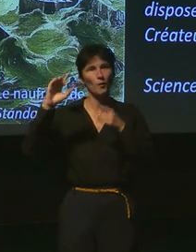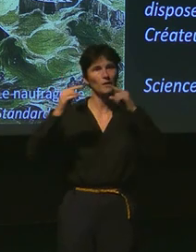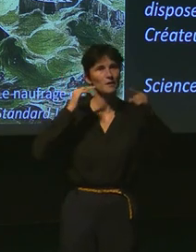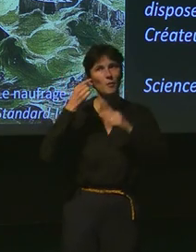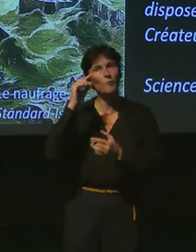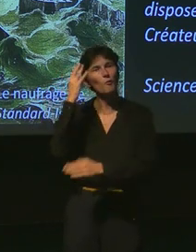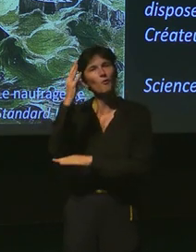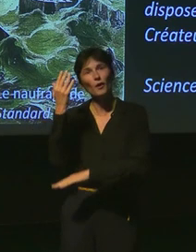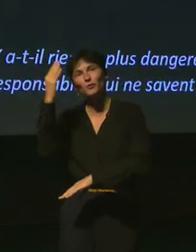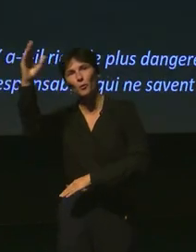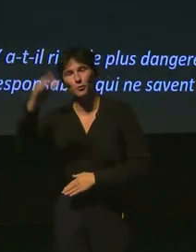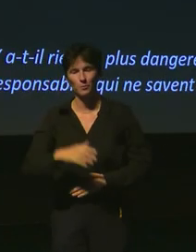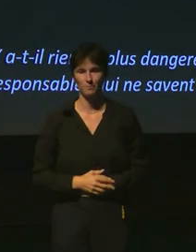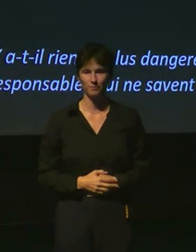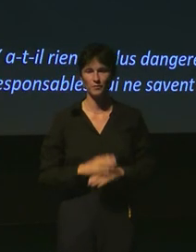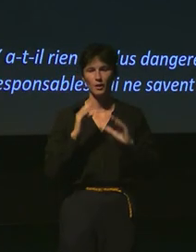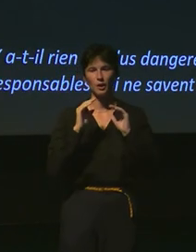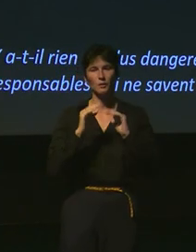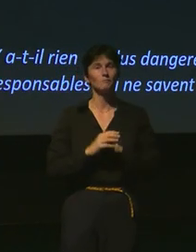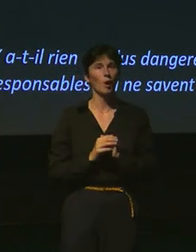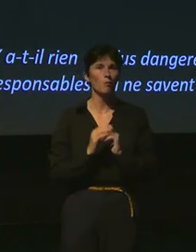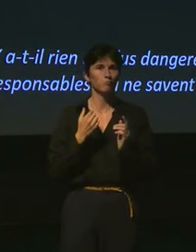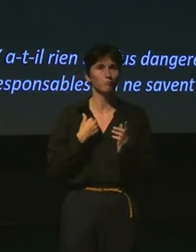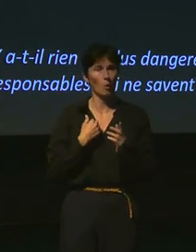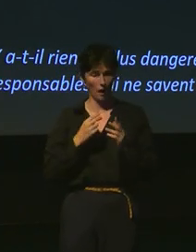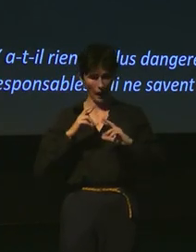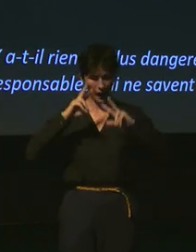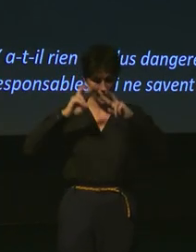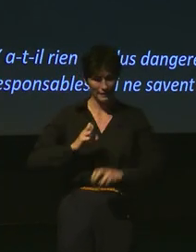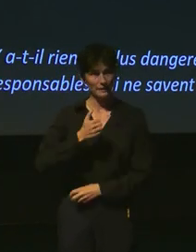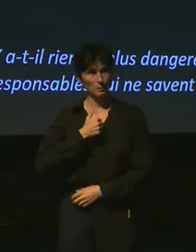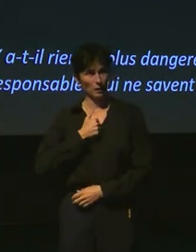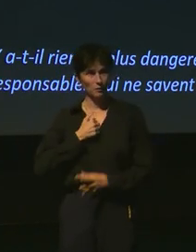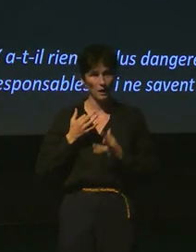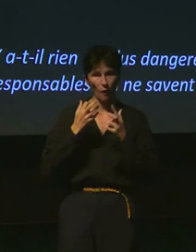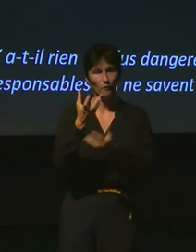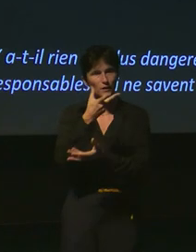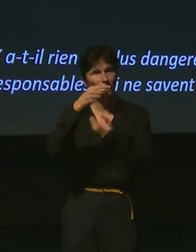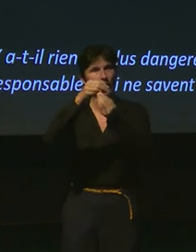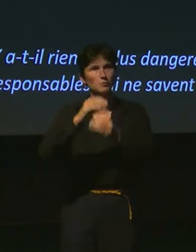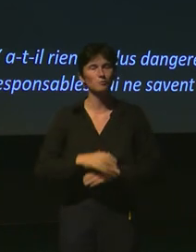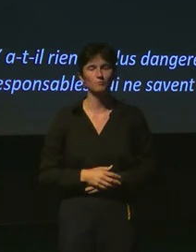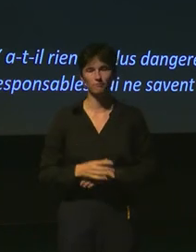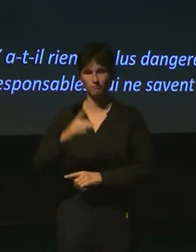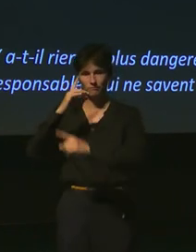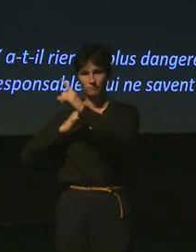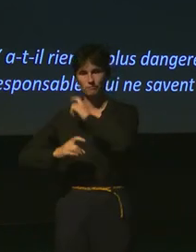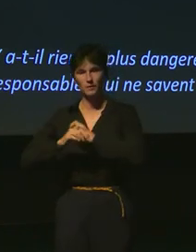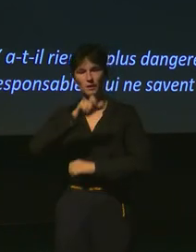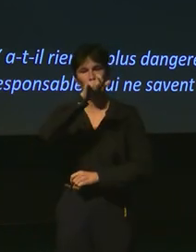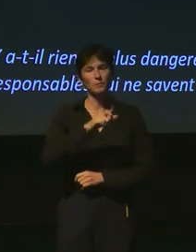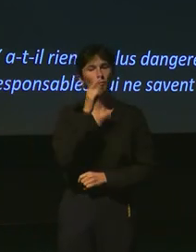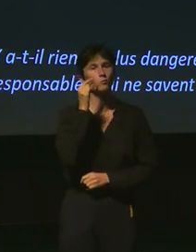de conférence. Alors, je voudrais juste donner quelques petits mots de mon analyse personnel en reprenant essentiellement l'analyse de Bruno